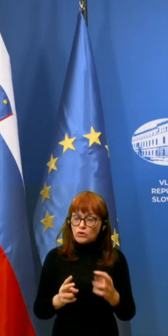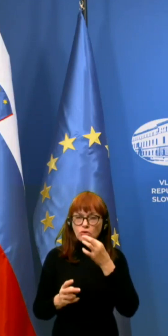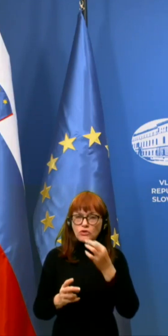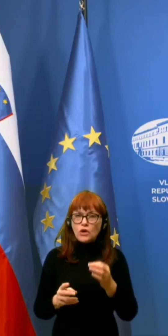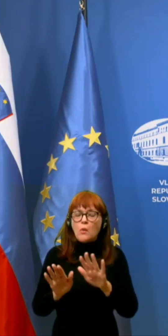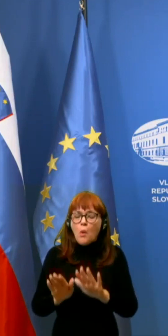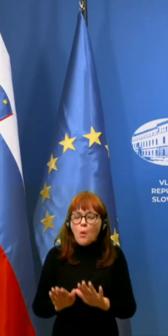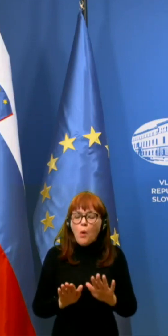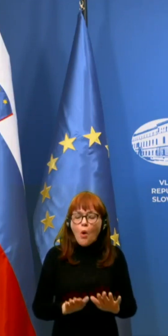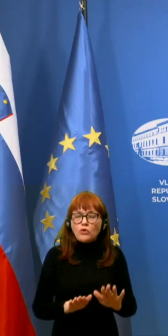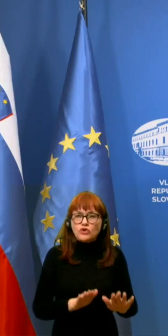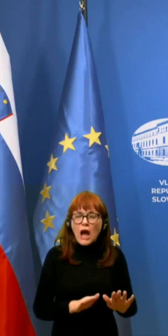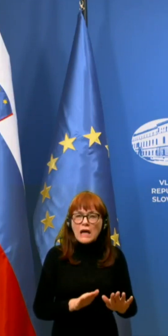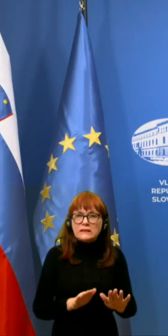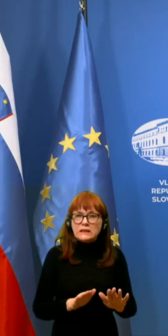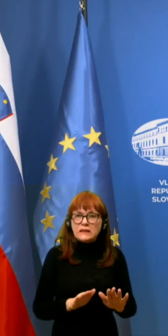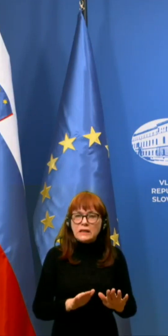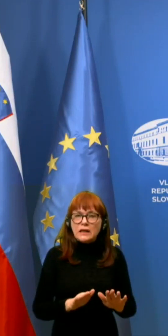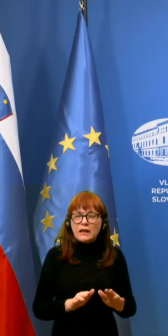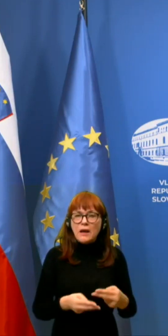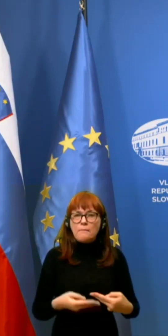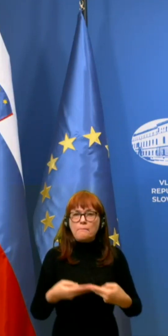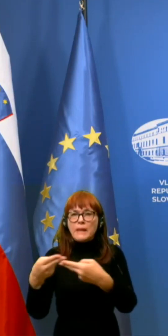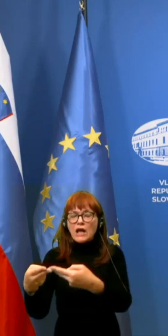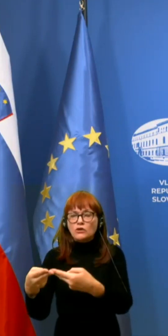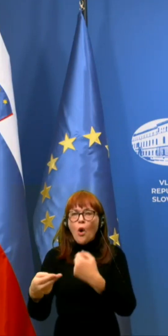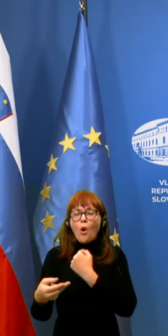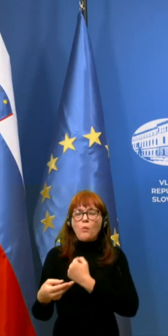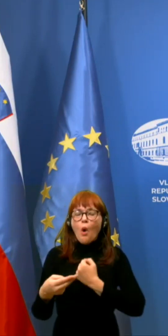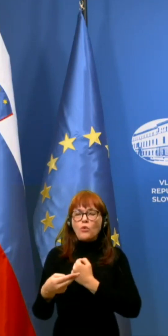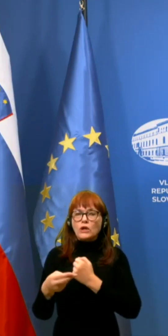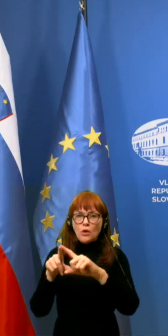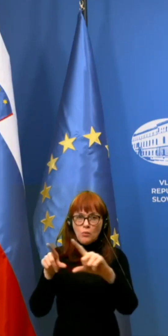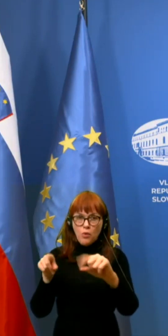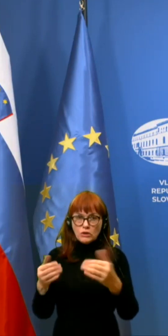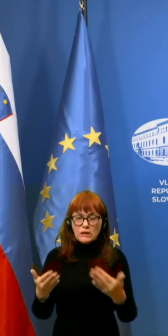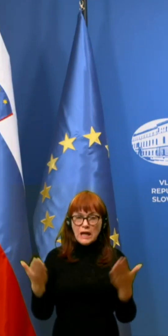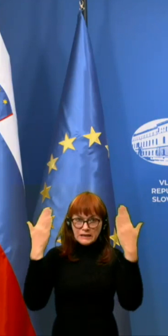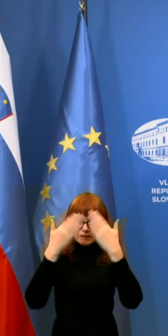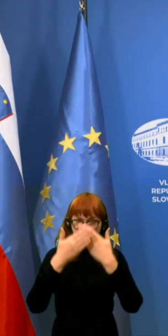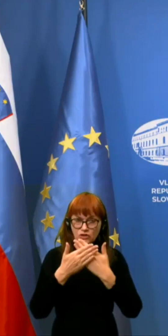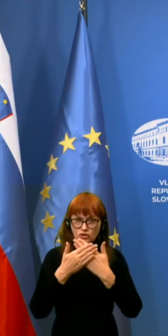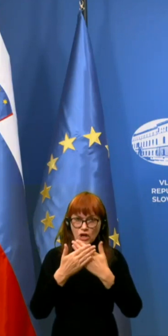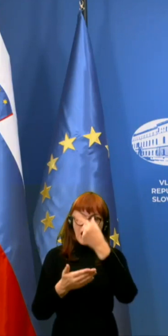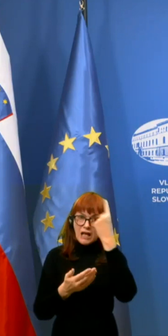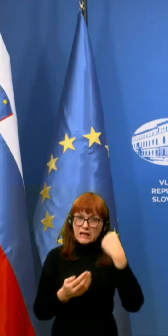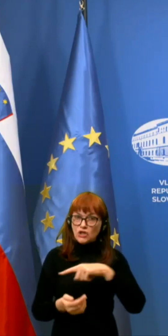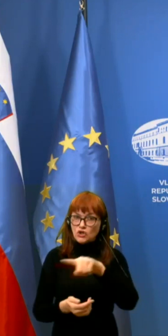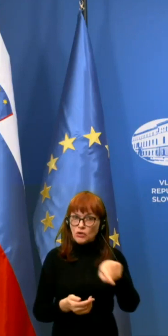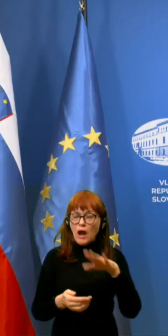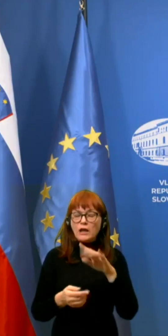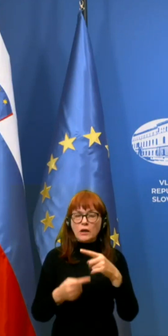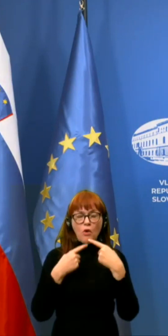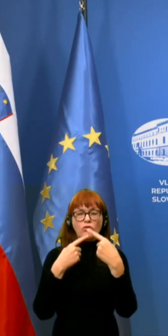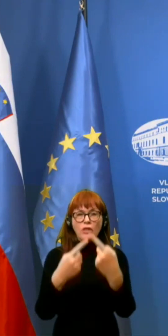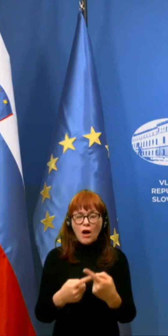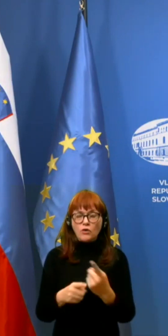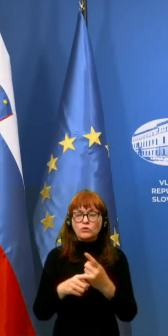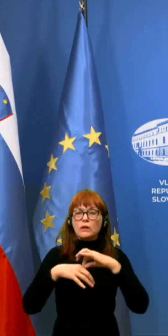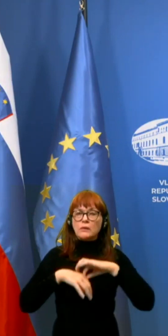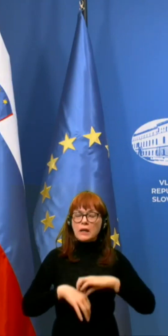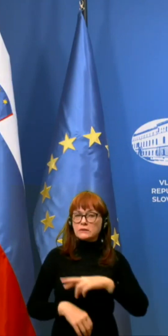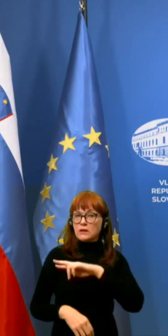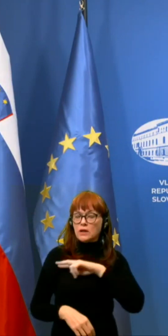upočasnili pritok bolnikov bolnišnice. Danes večer bo državljanke in državljane nagovoril tudi predsednik Republike